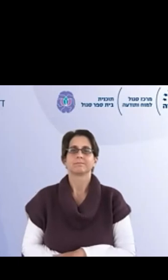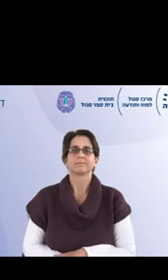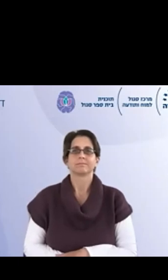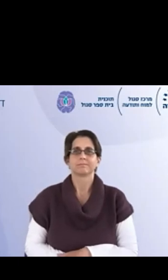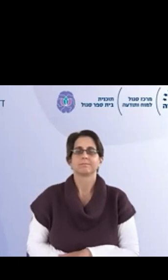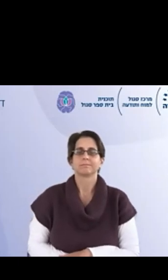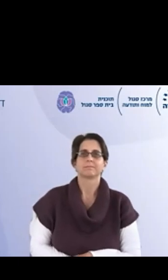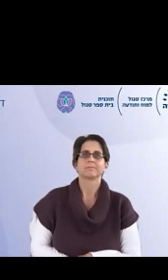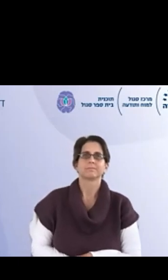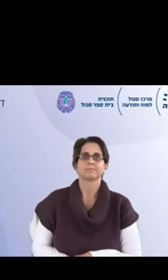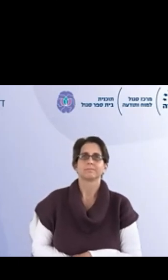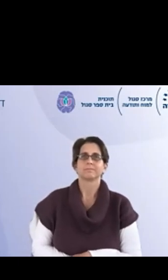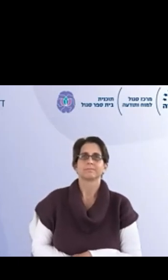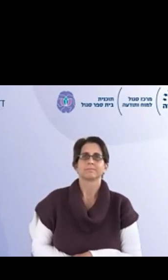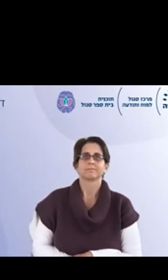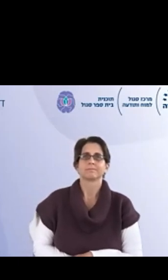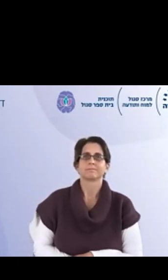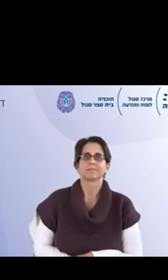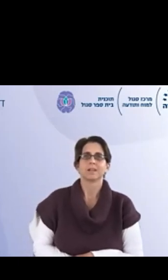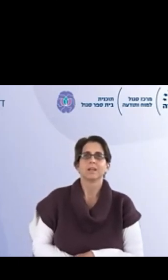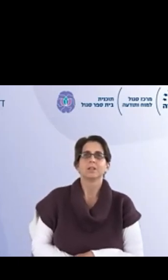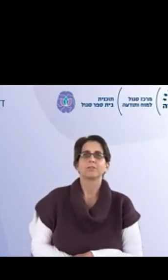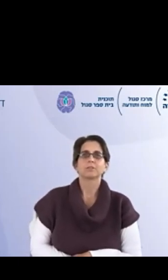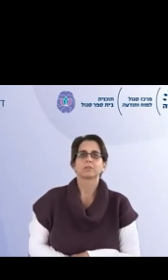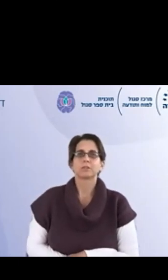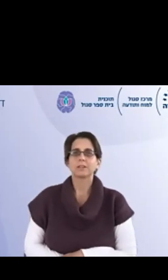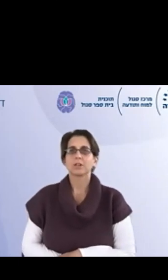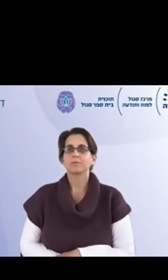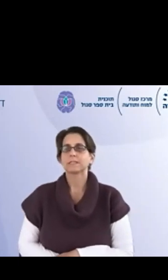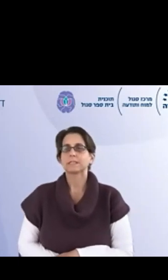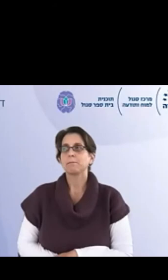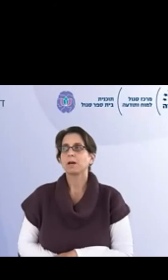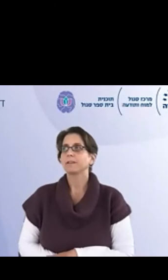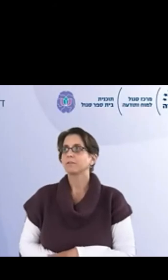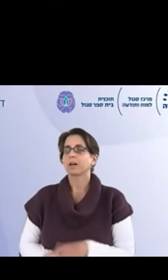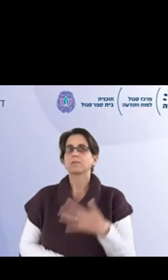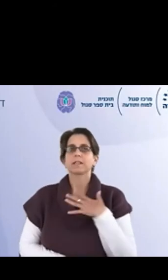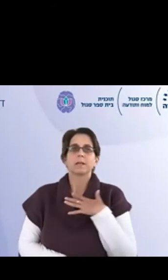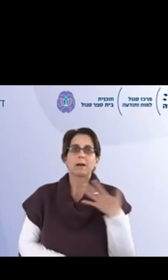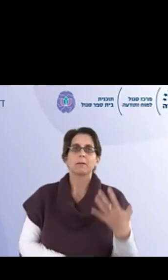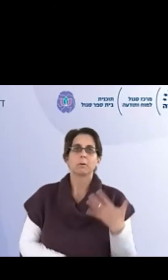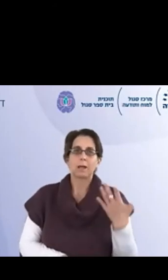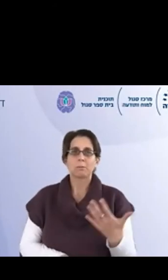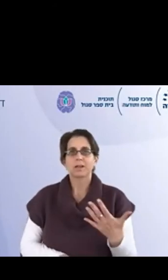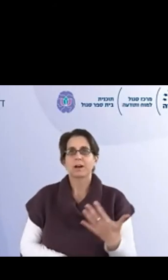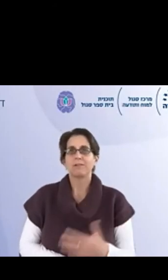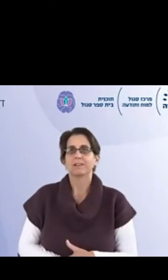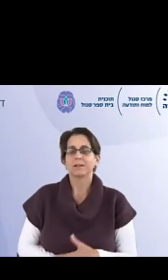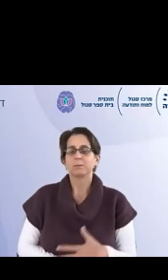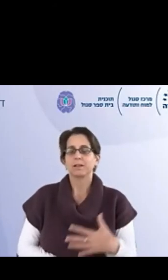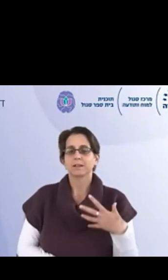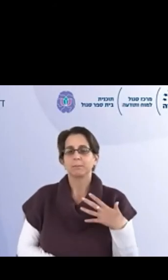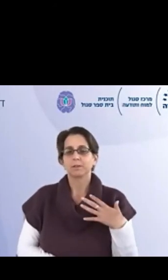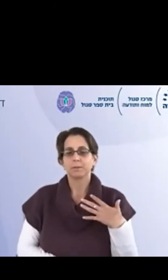שיצליח להתחשב באחרים בדרך יותר טובה. יופי, תודה אשרף, זה היה מרתק, ואני חייף לגיד, אני בעל מעולם המחקר